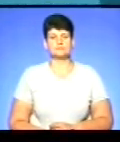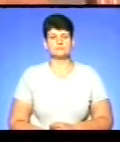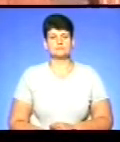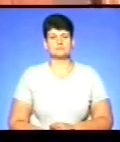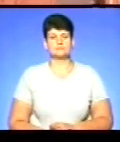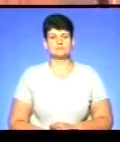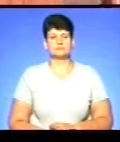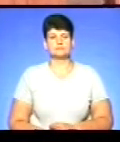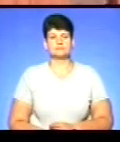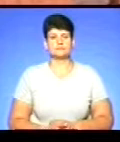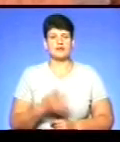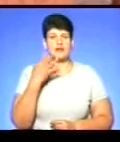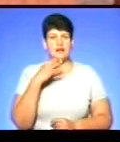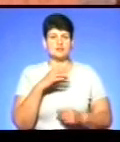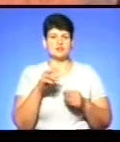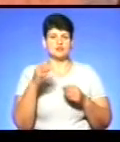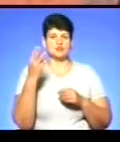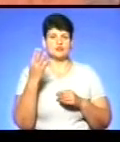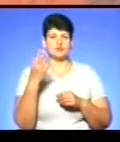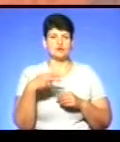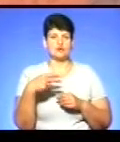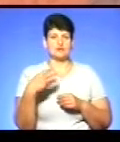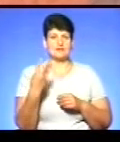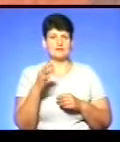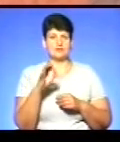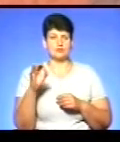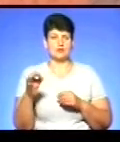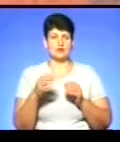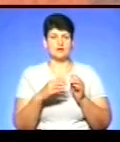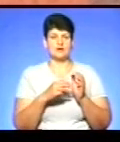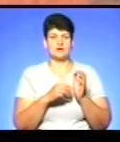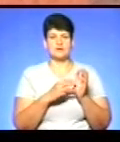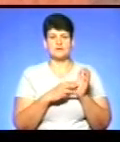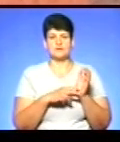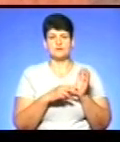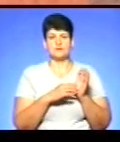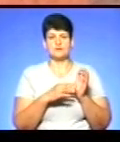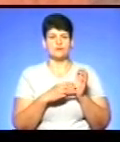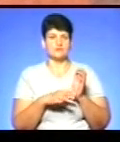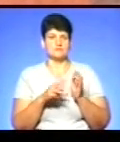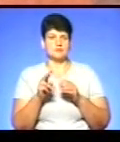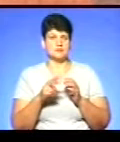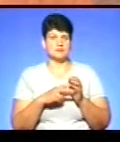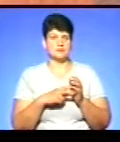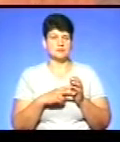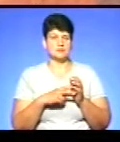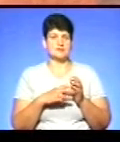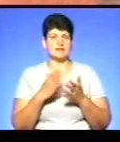Гаряча лінія 43-0083, де є відділ зв'язку